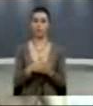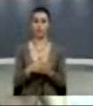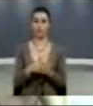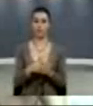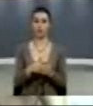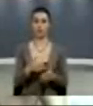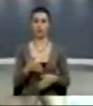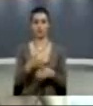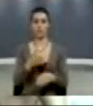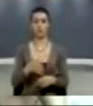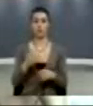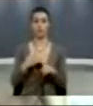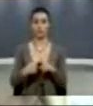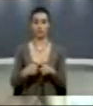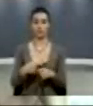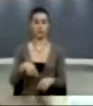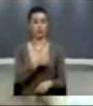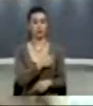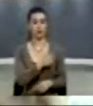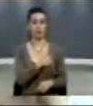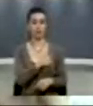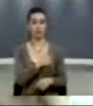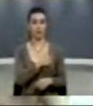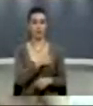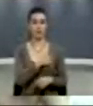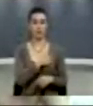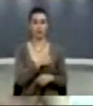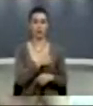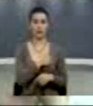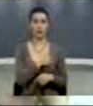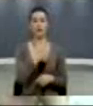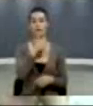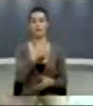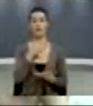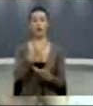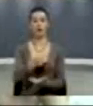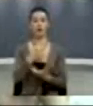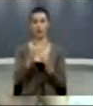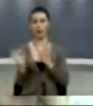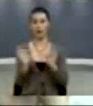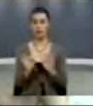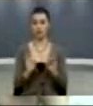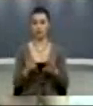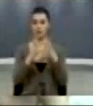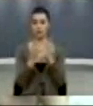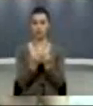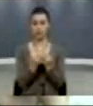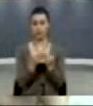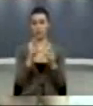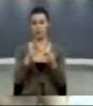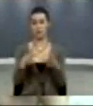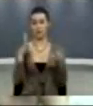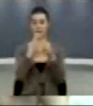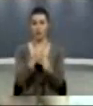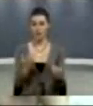shprejt se keni mu zëtu, me e financu memorialin e me përfundu, ma në fund